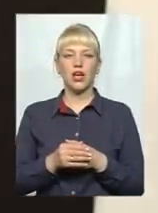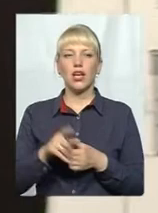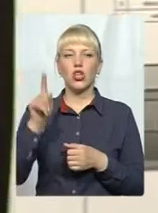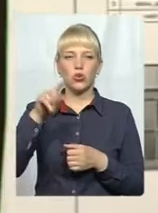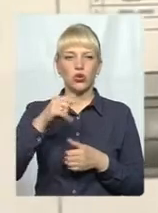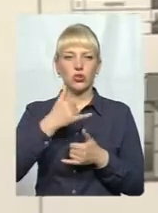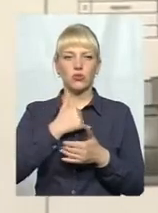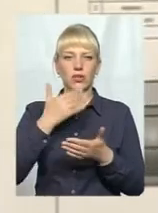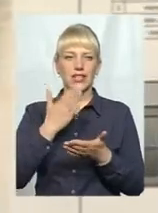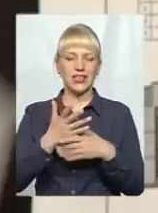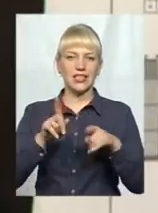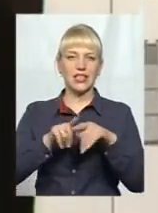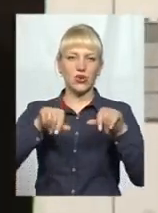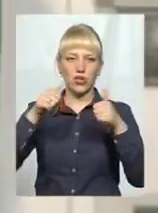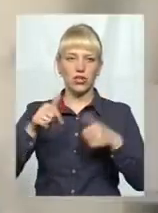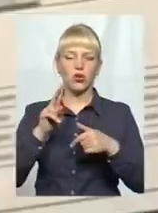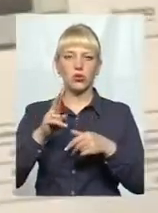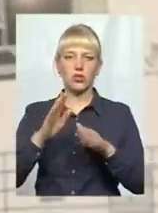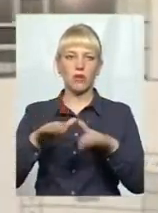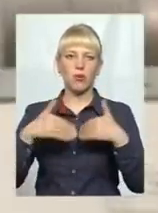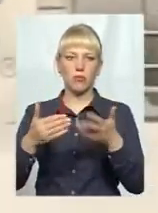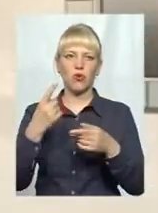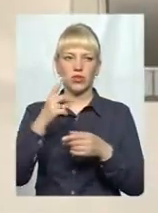архетип, який запропонував один з підприємців.